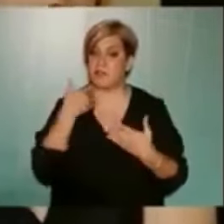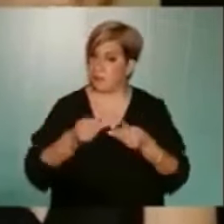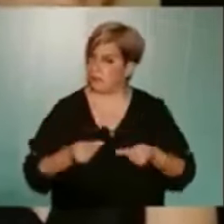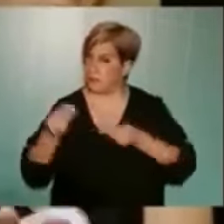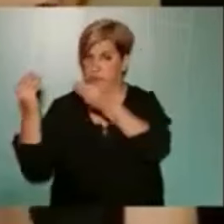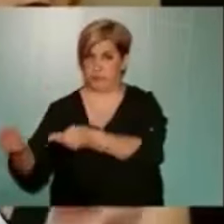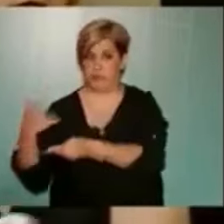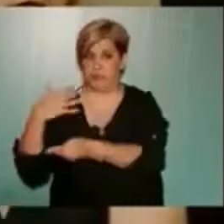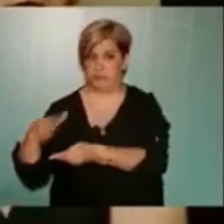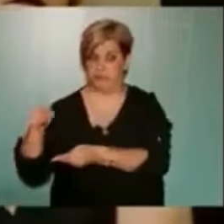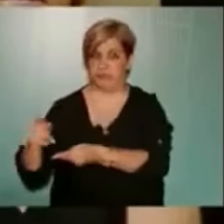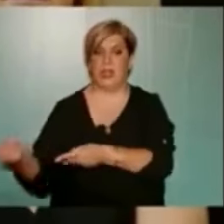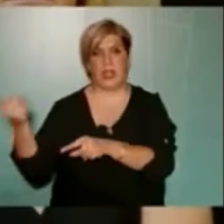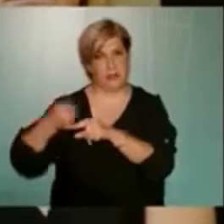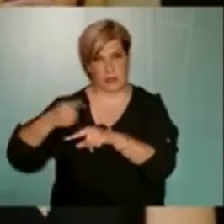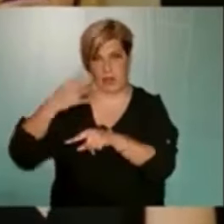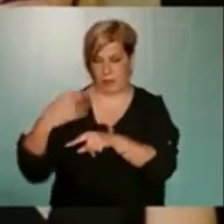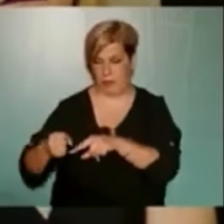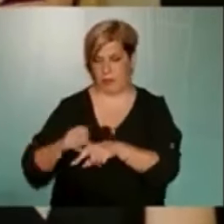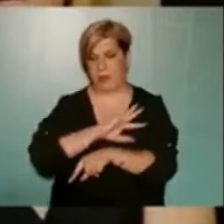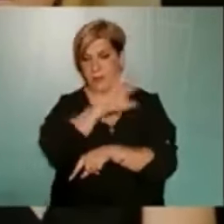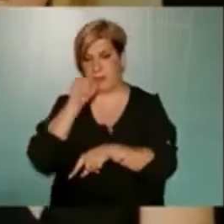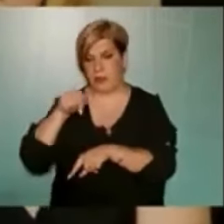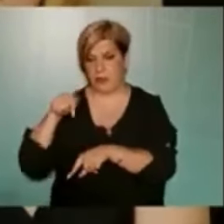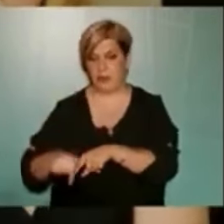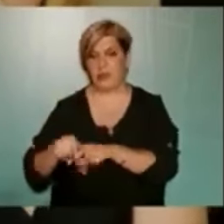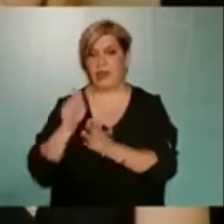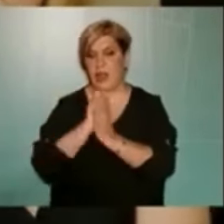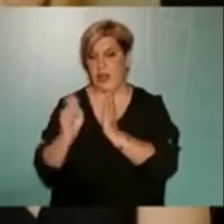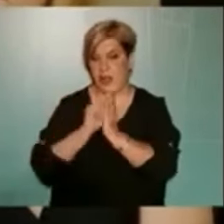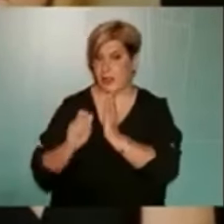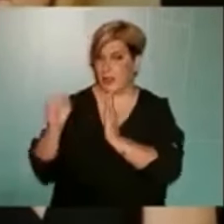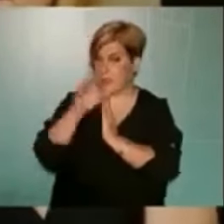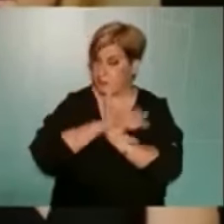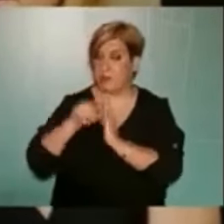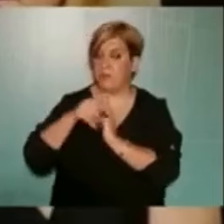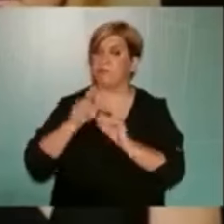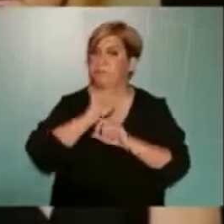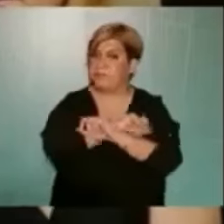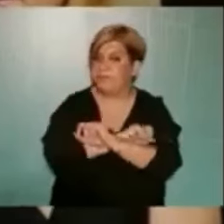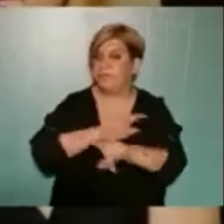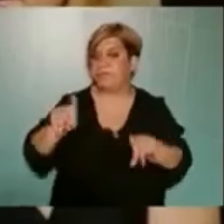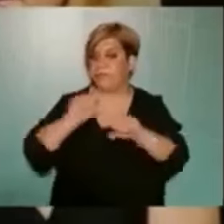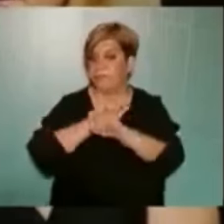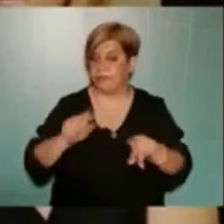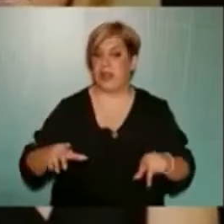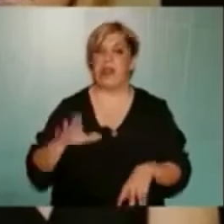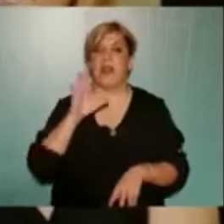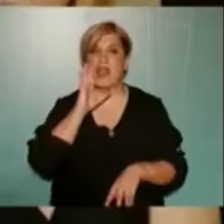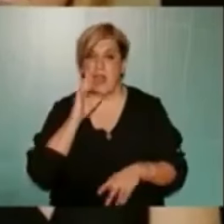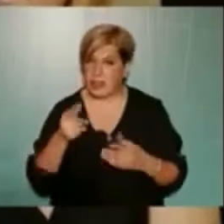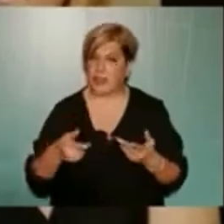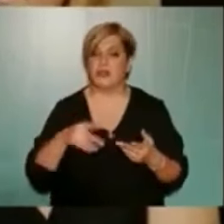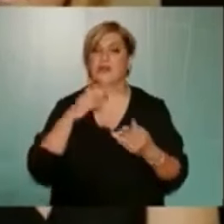καταθέσει, είναι και άλλα. Μέχρι τώρα ένα κάλεσμα που γράψαμε όλοι μαζί έχει φτάσει παντού. Λαϊκές αγορές,